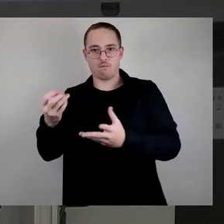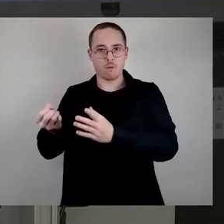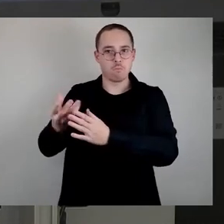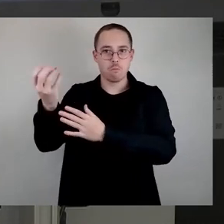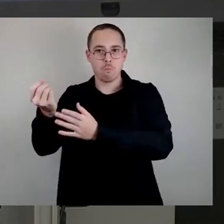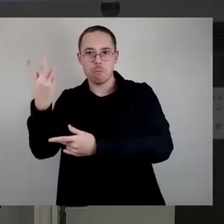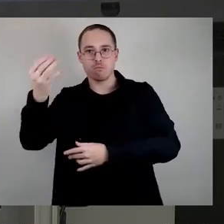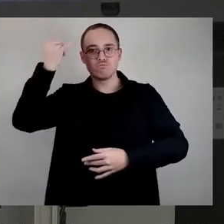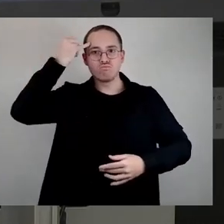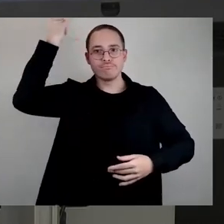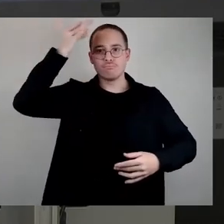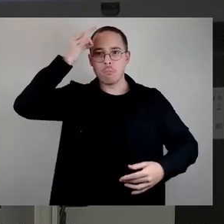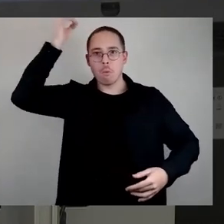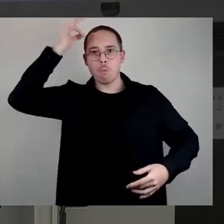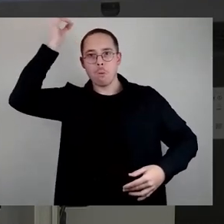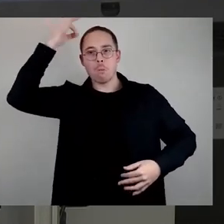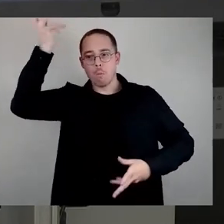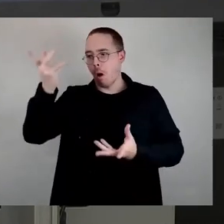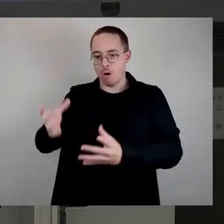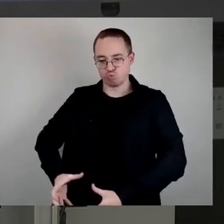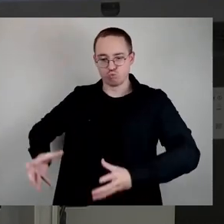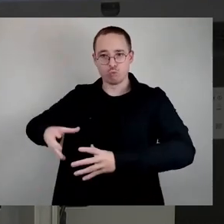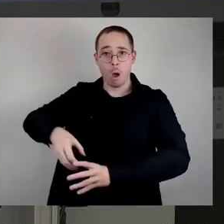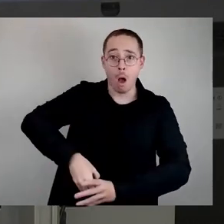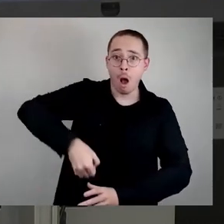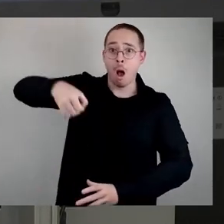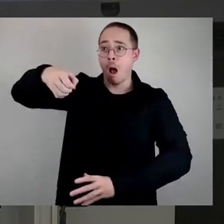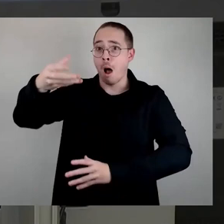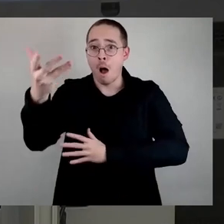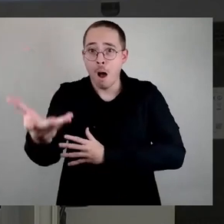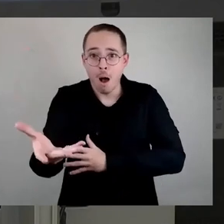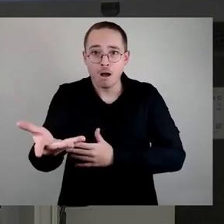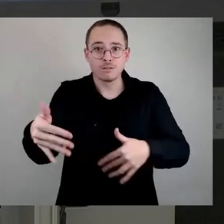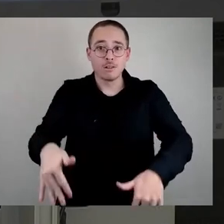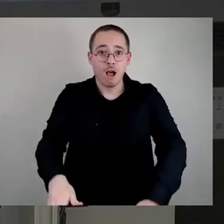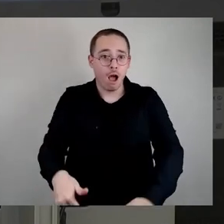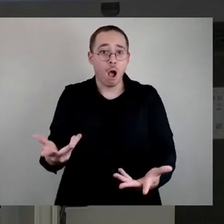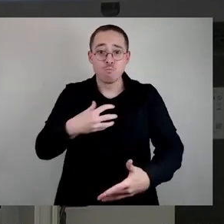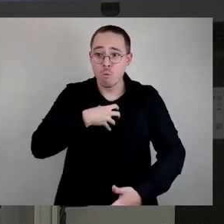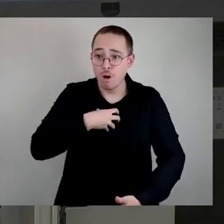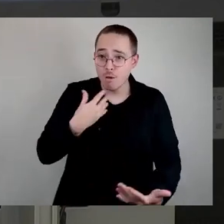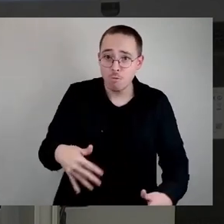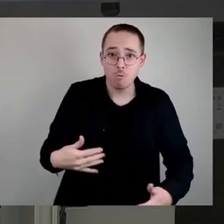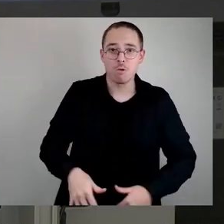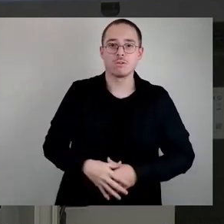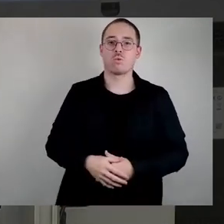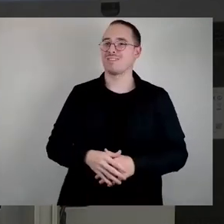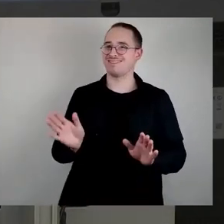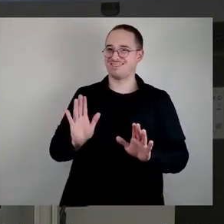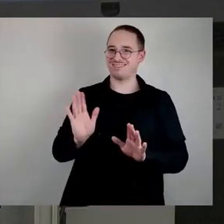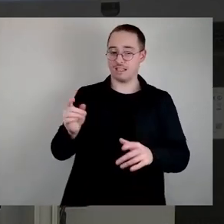aus dem Hut zu zaubern. Wie unsere Fraktion hat auch im Ältestenrat dafür plädiert,